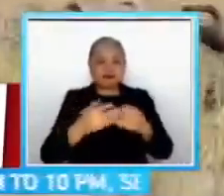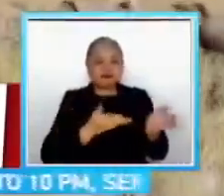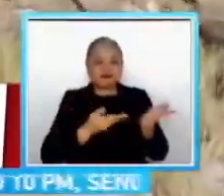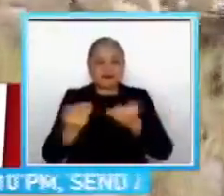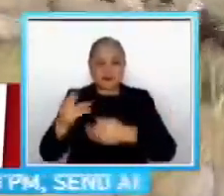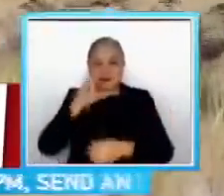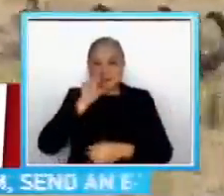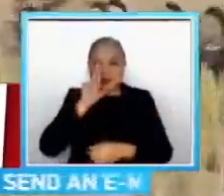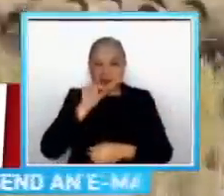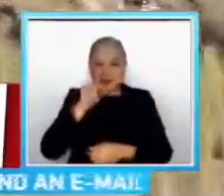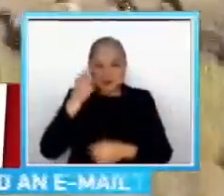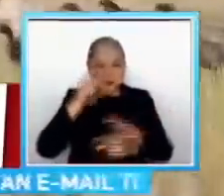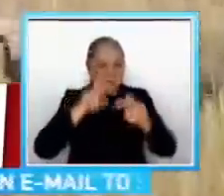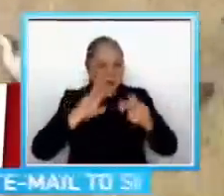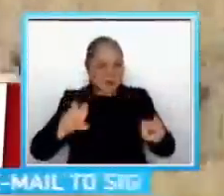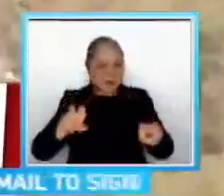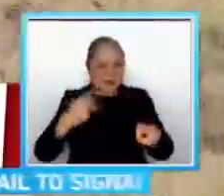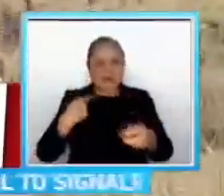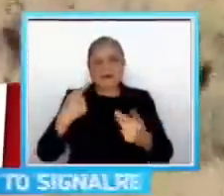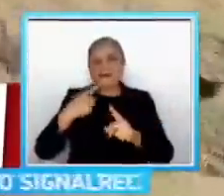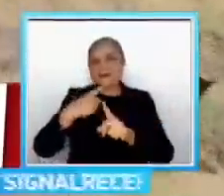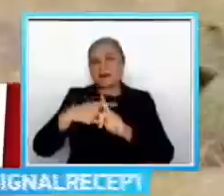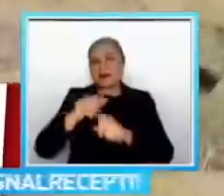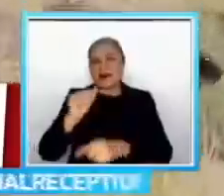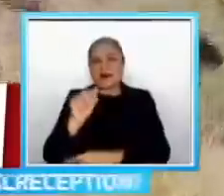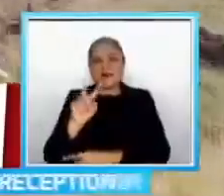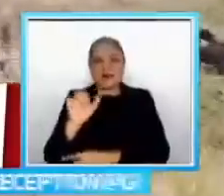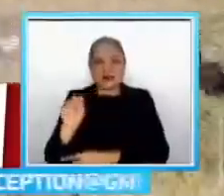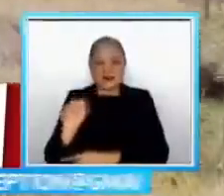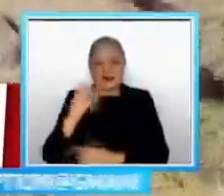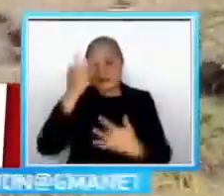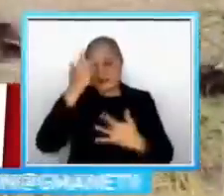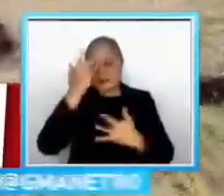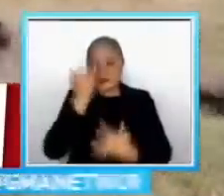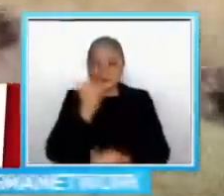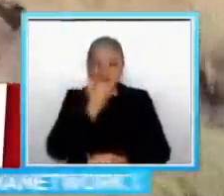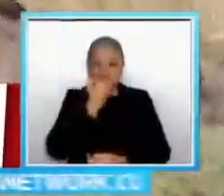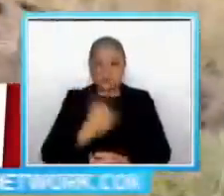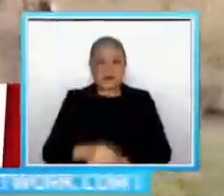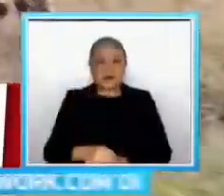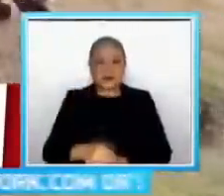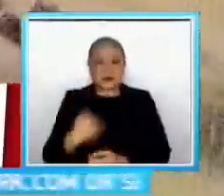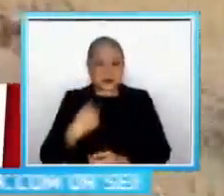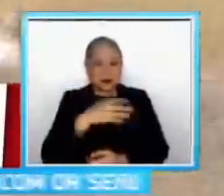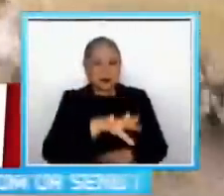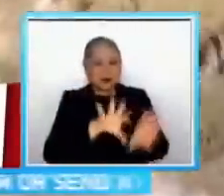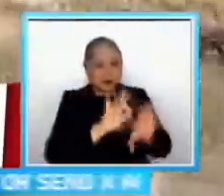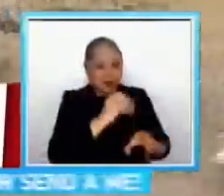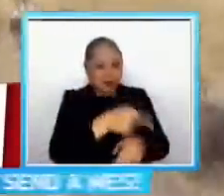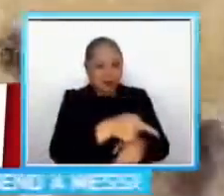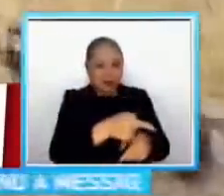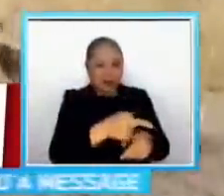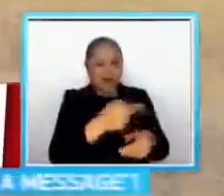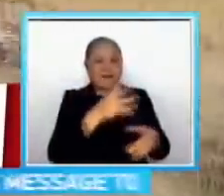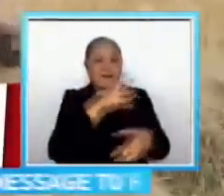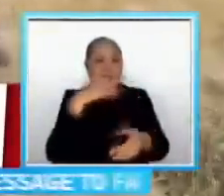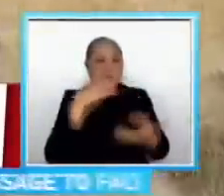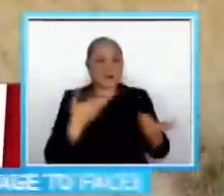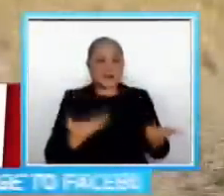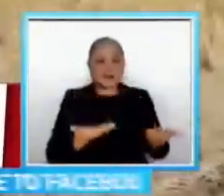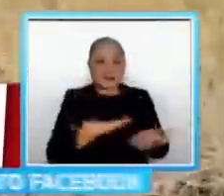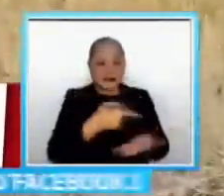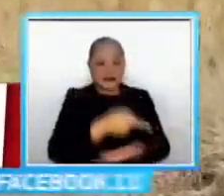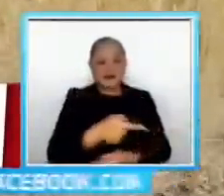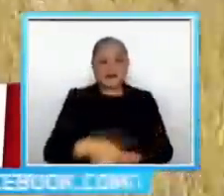mga sinuri at nagpositibo sa avian flu Nang matuntun ito ng MLANG Agriculture's Office sa isang sakahan sa barangay Dyalong Agad